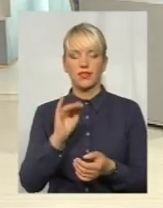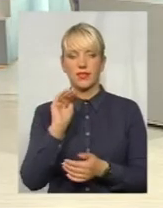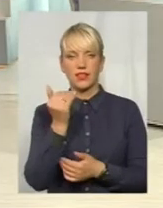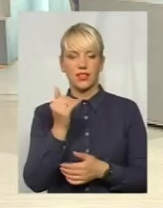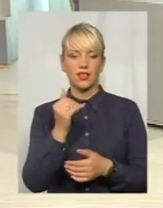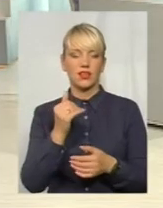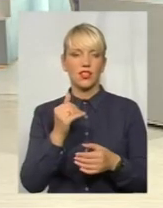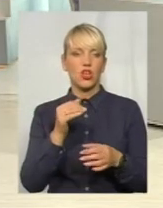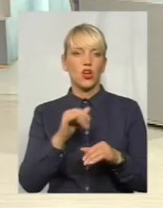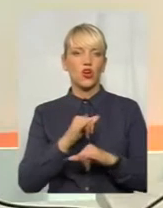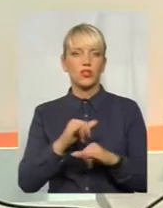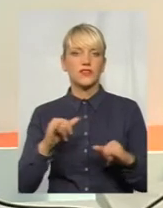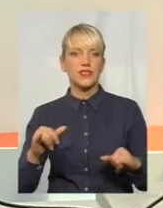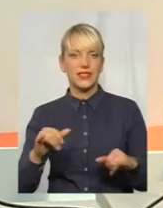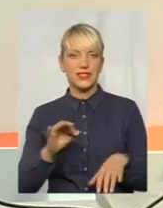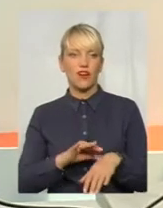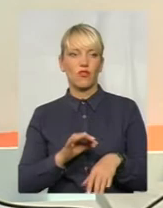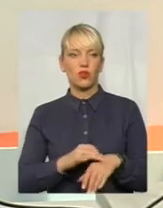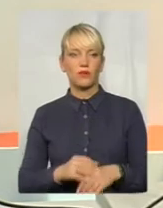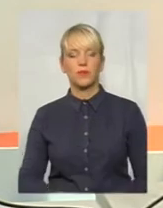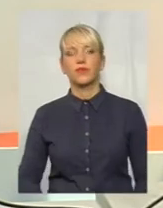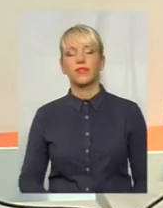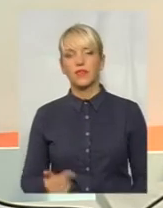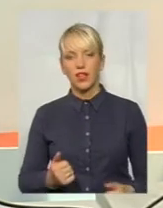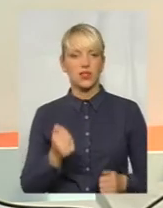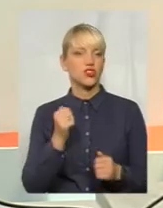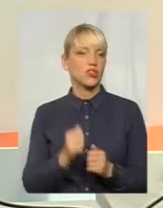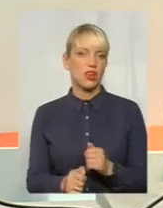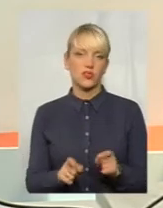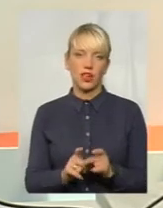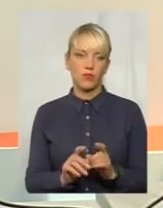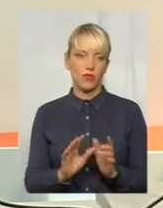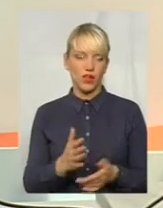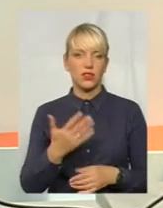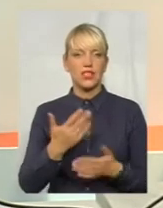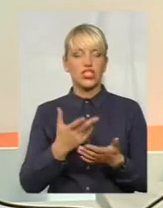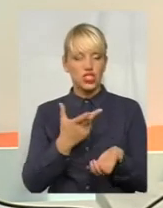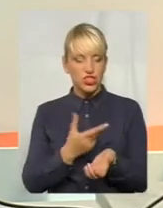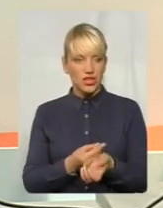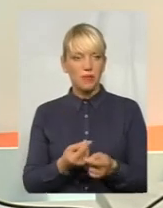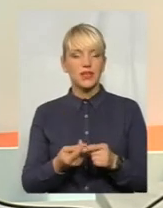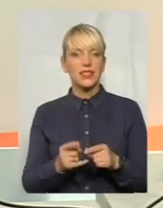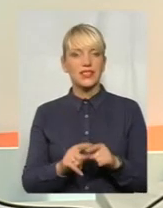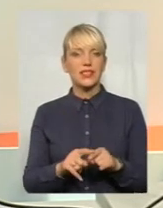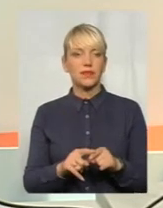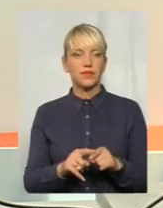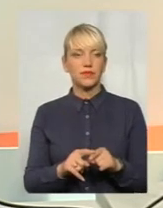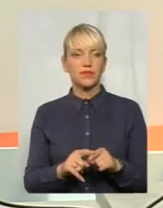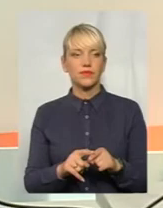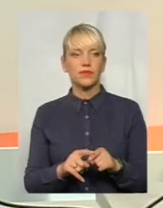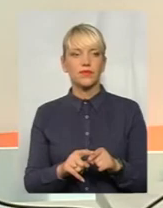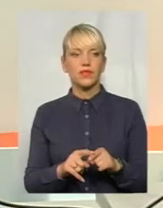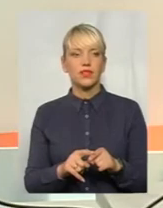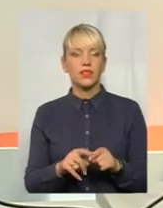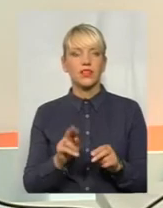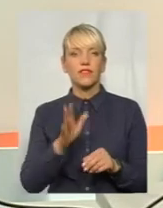іншу? Досить часто так стається. Досить часто. Тому що, знаєте, щеплення – це теж якийсь такий певна віха